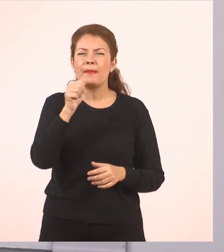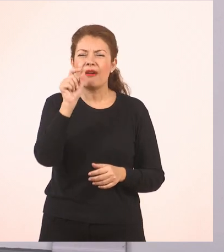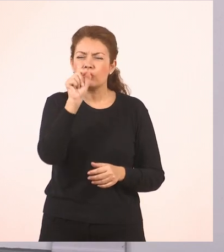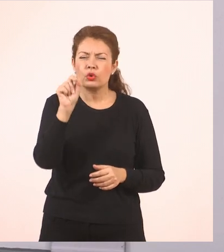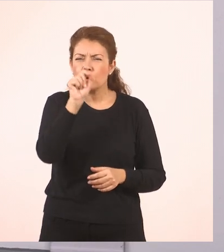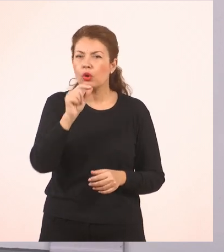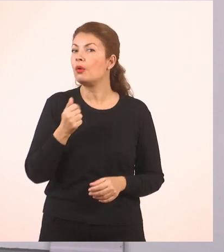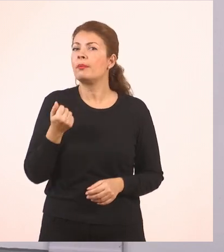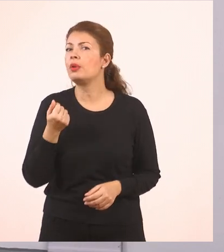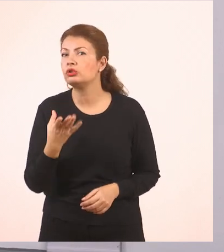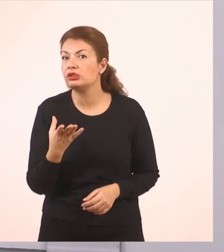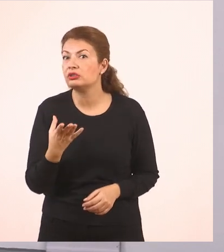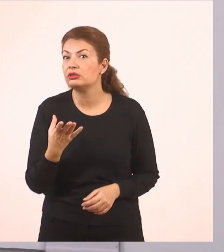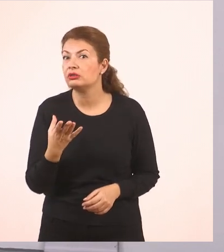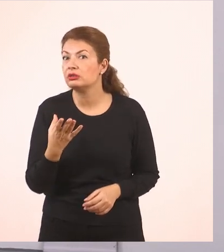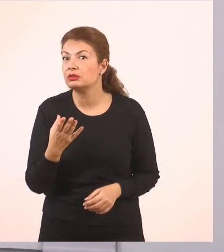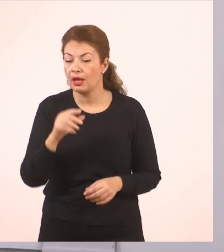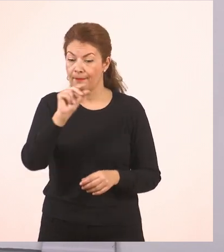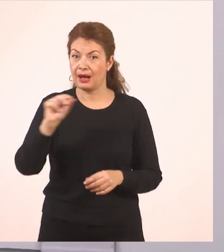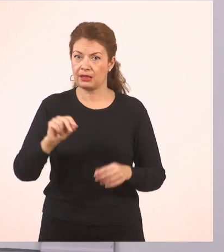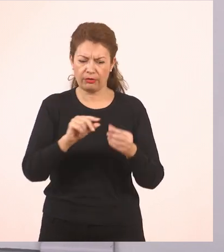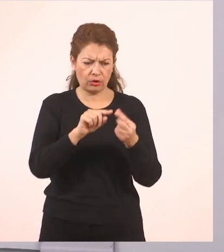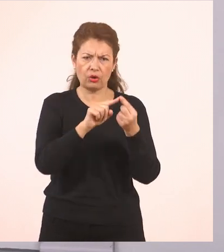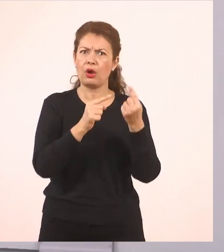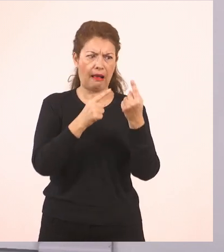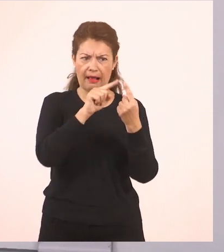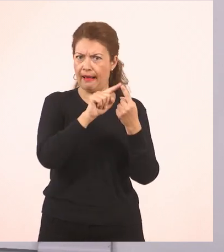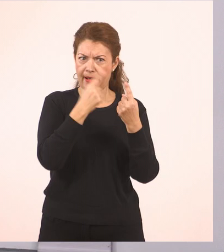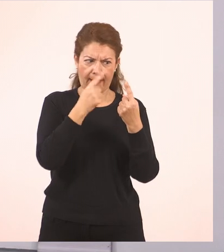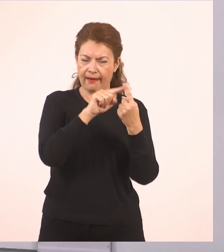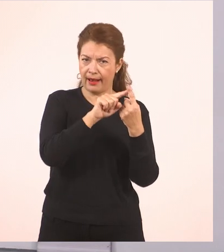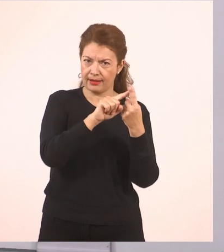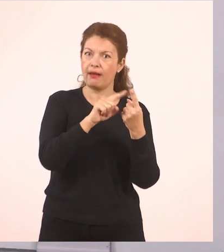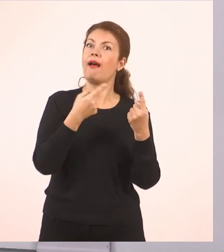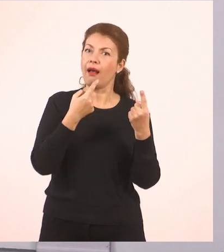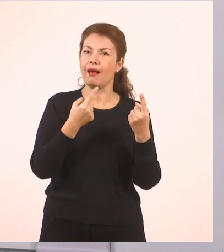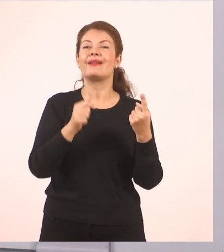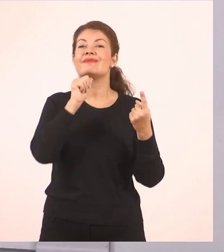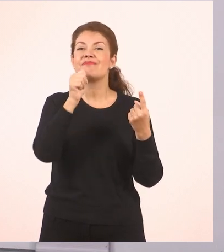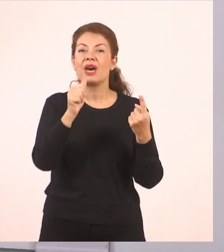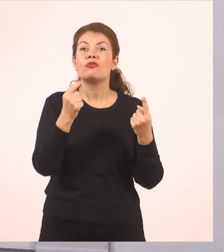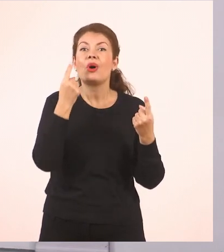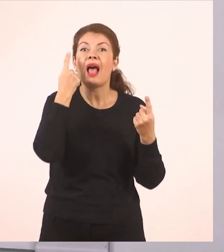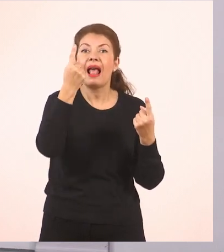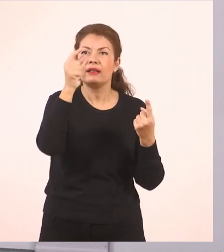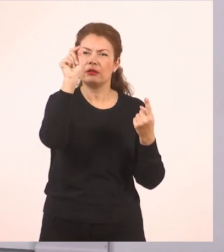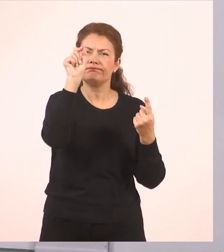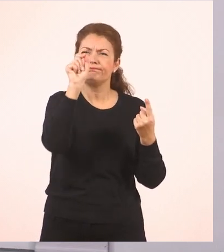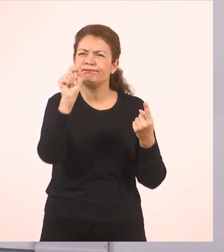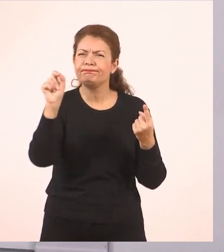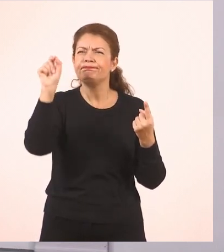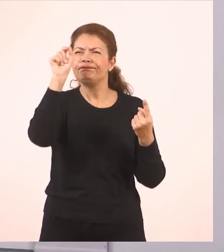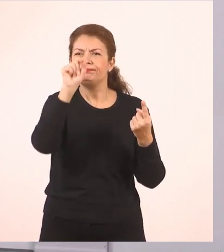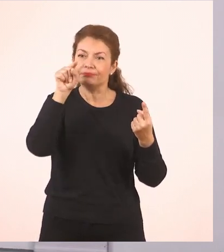Τόσες κουκίδες όσους μαρκαδώρους κρατάω. Δηλαδή μονάχα ένα. Ένα κουκίδι εδώ.